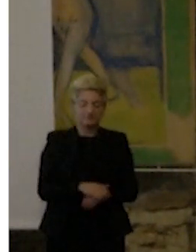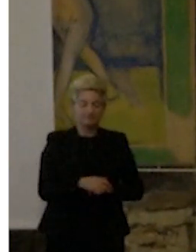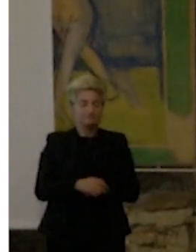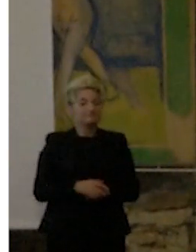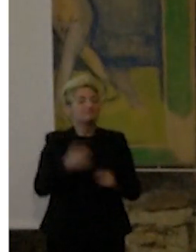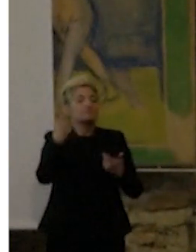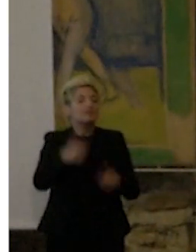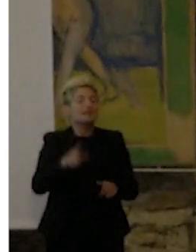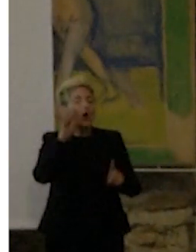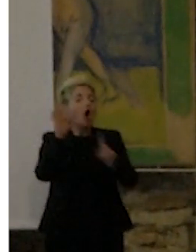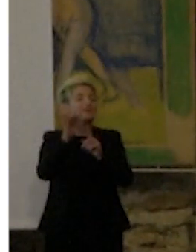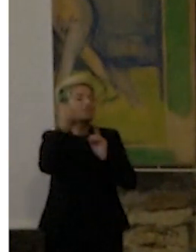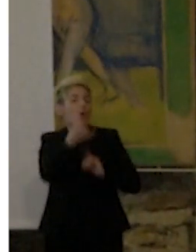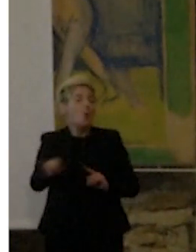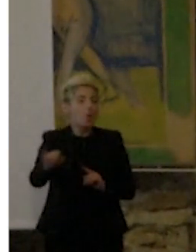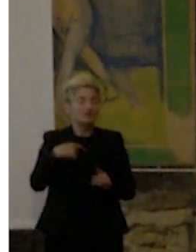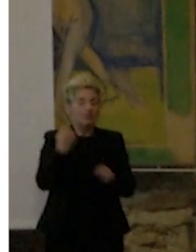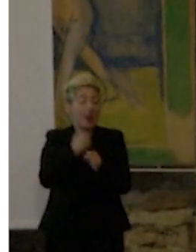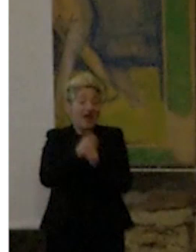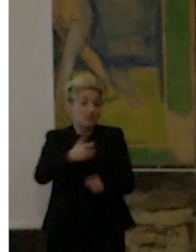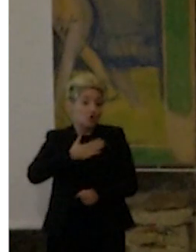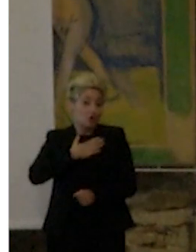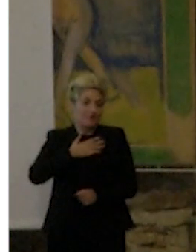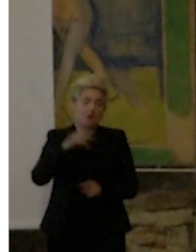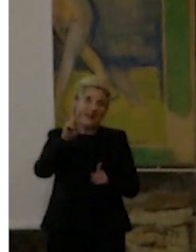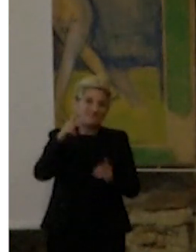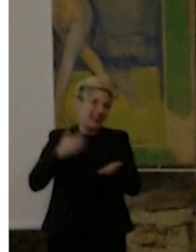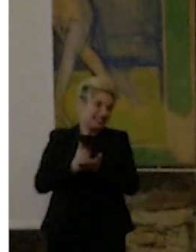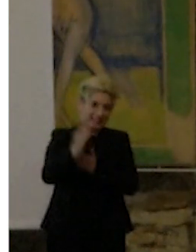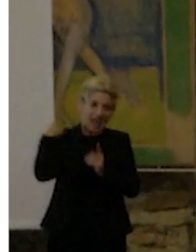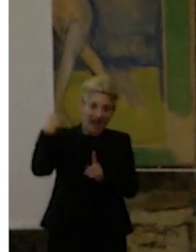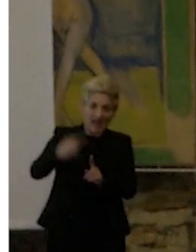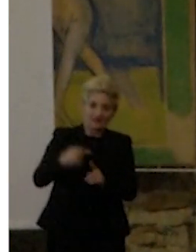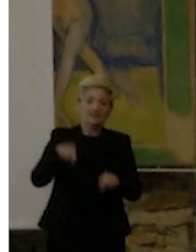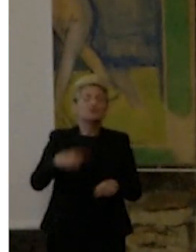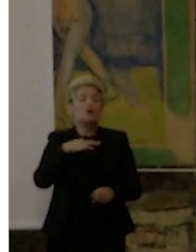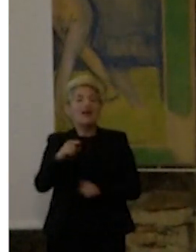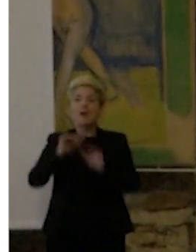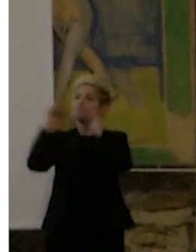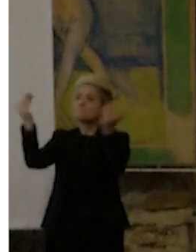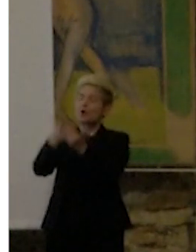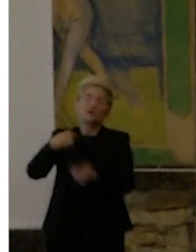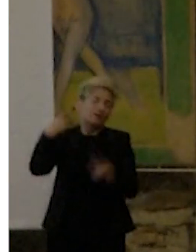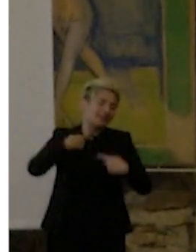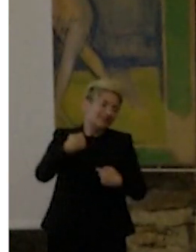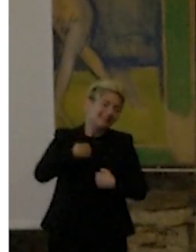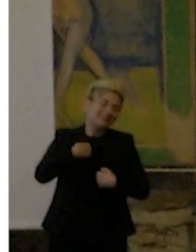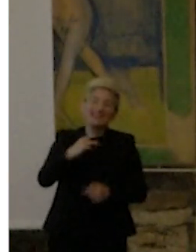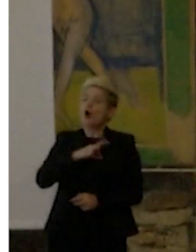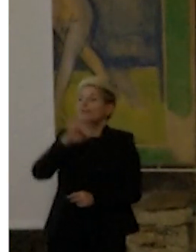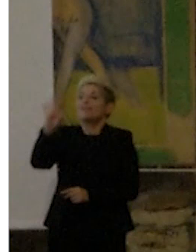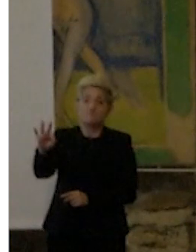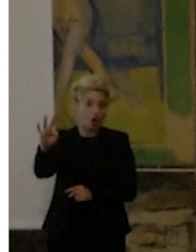Perché il fine ultimo di tutto il mio lavoro che faccio da più di vent'anni è questo, essere innamorato del mondo e fare in maniera che anche gli altri se ne possano